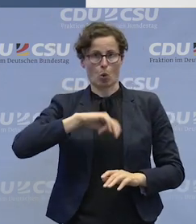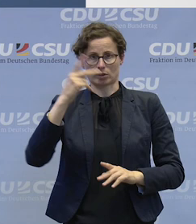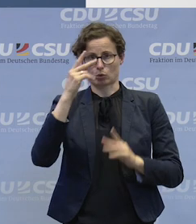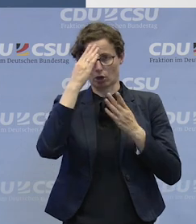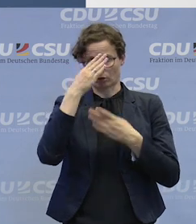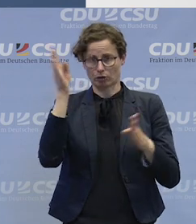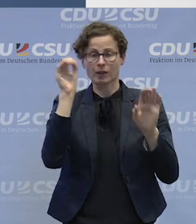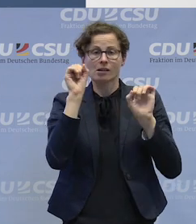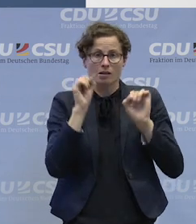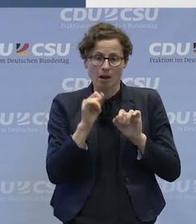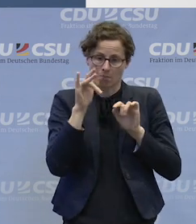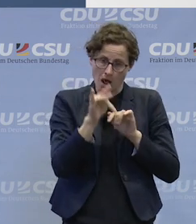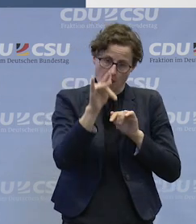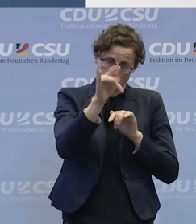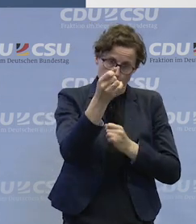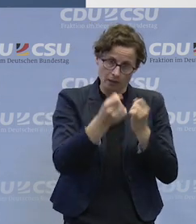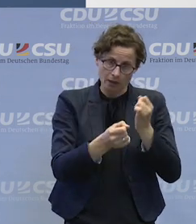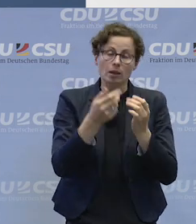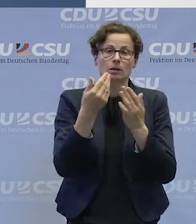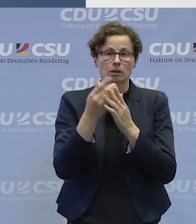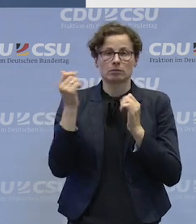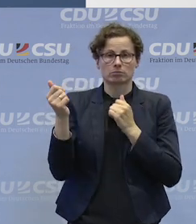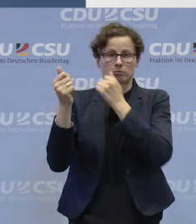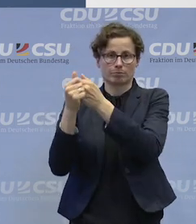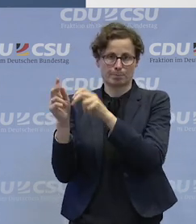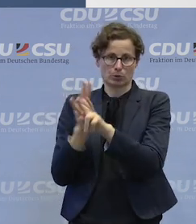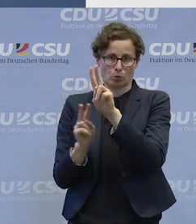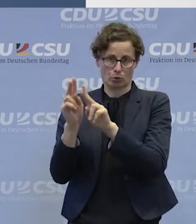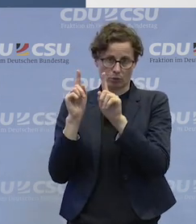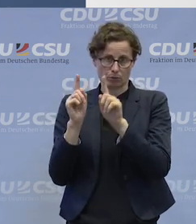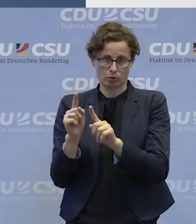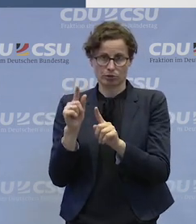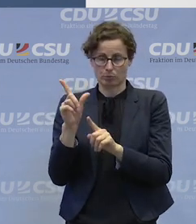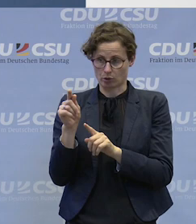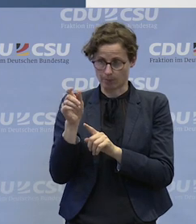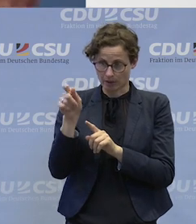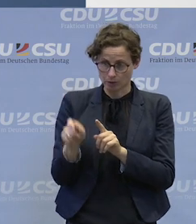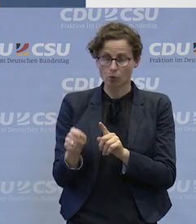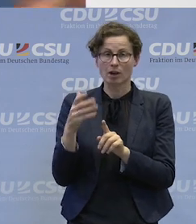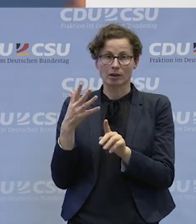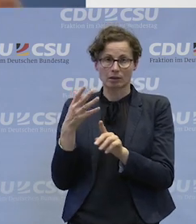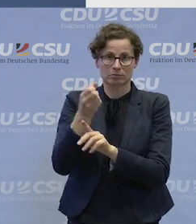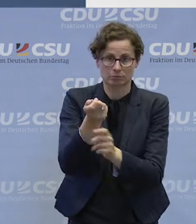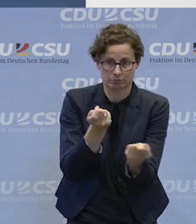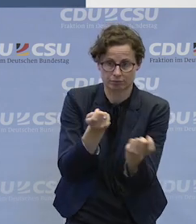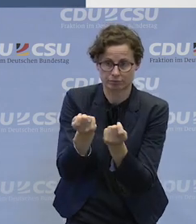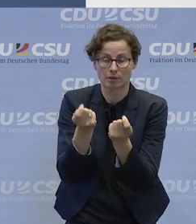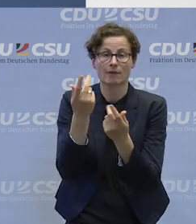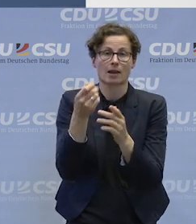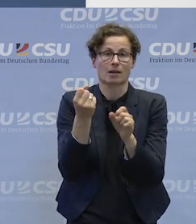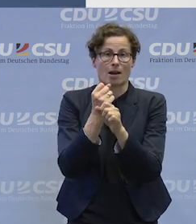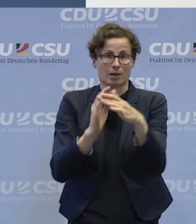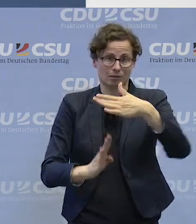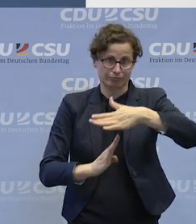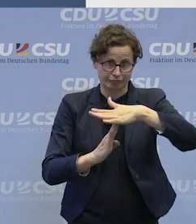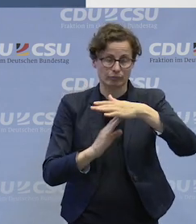und in der Tat brauchen wir da an der Stelle eine gute Betreuung, dass jemand interveniert, dass jemand die Wogen klettert, vielleicht auch aus der Arbeit rauszieht